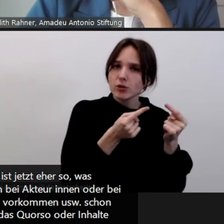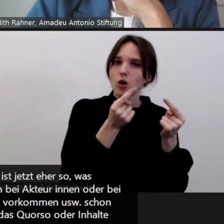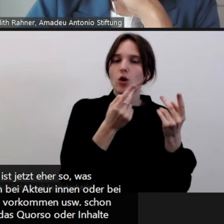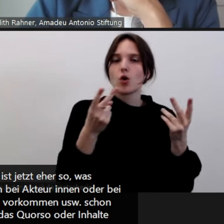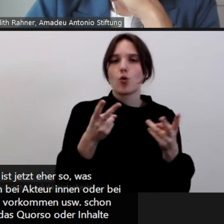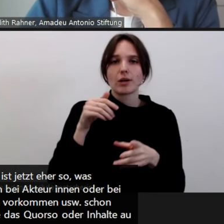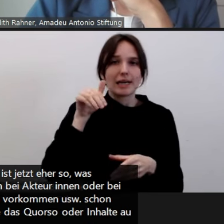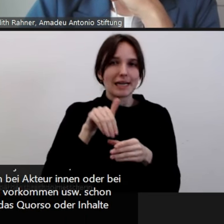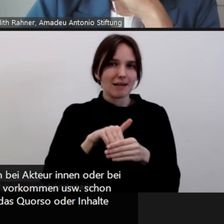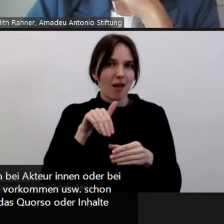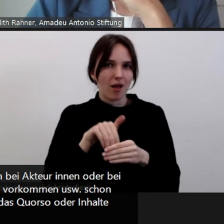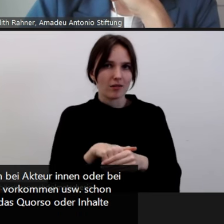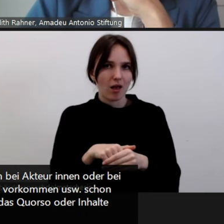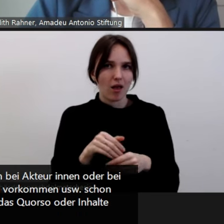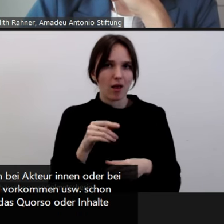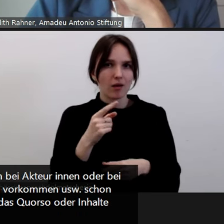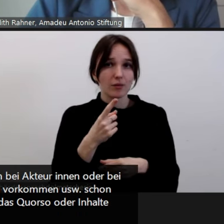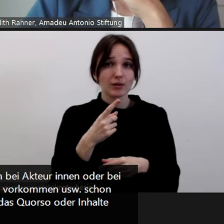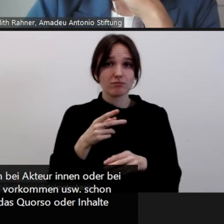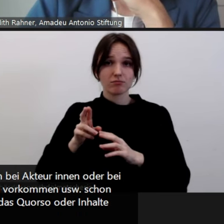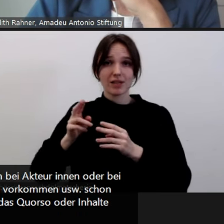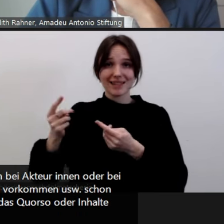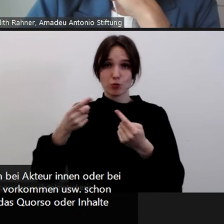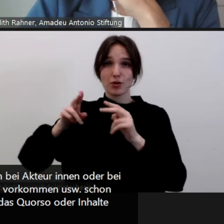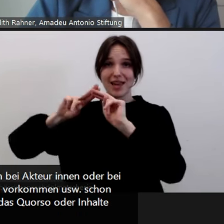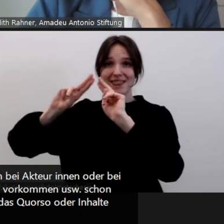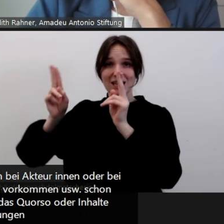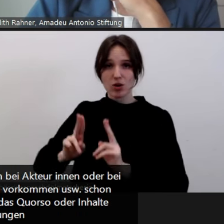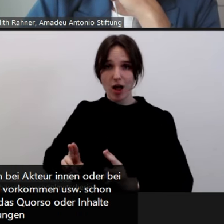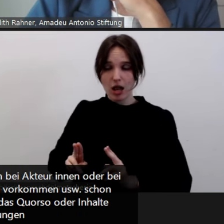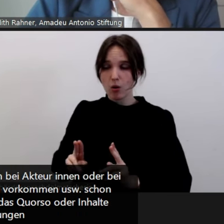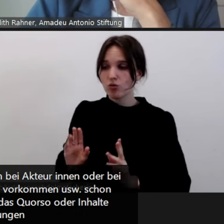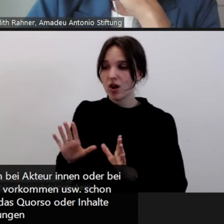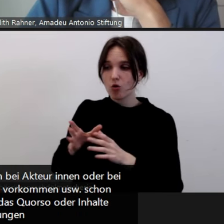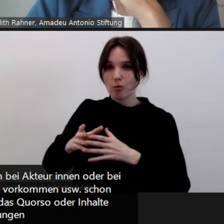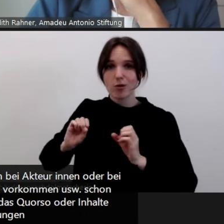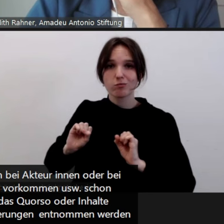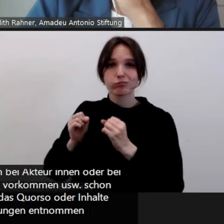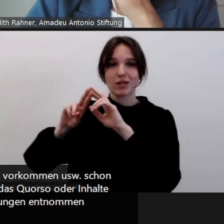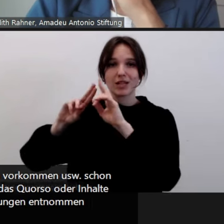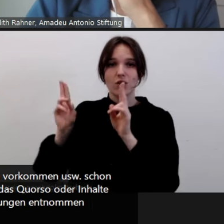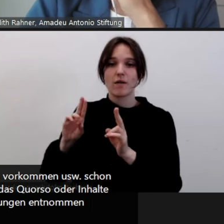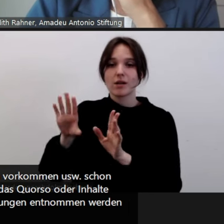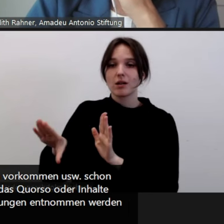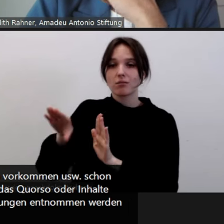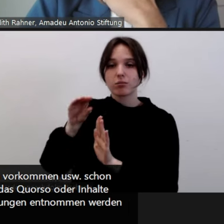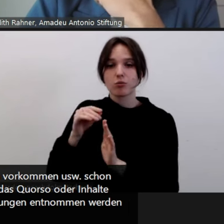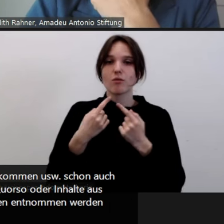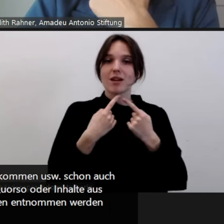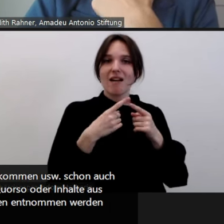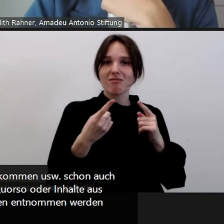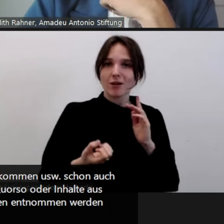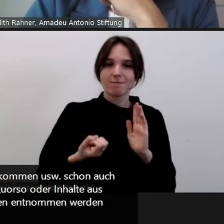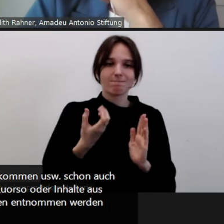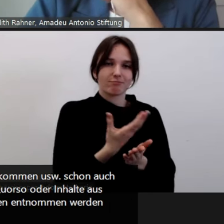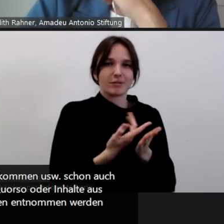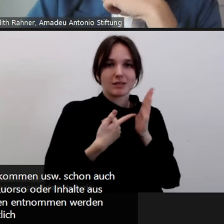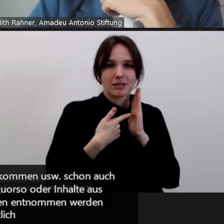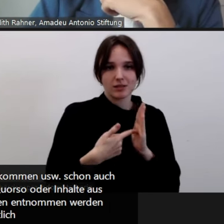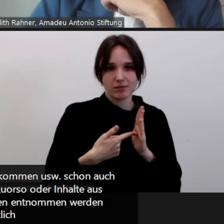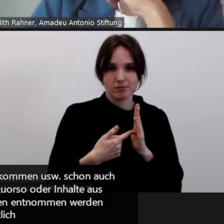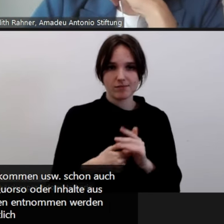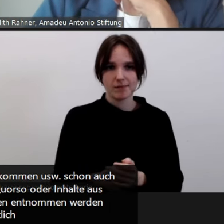aus internationalen Debatten und Mobilisierungen entnommen werden und sich dann widerspiegeln. Also ganz deutlich